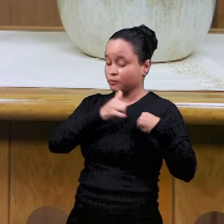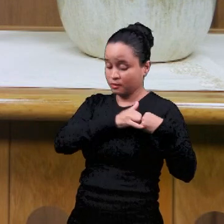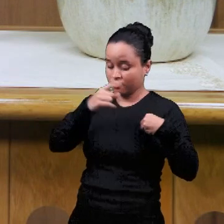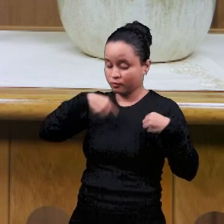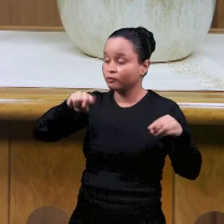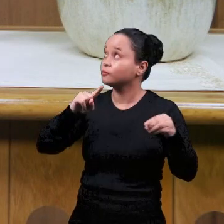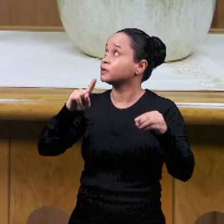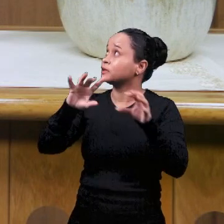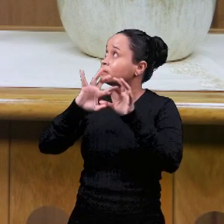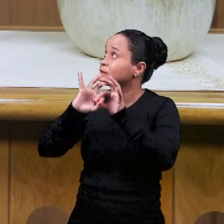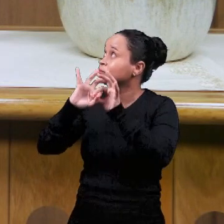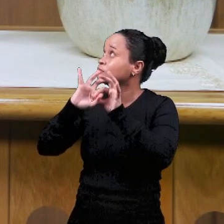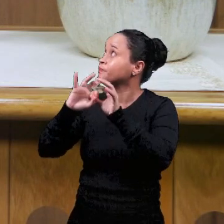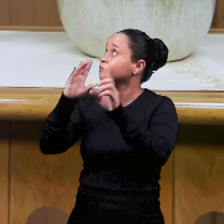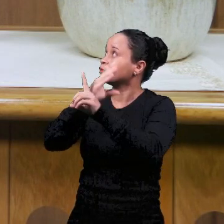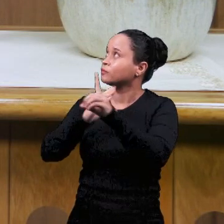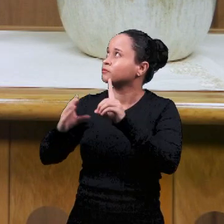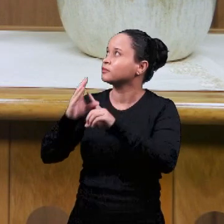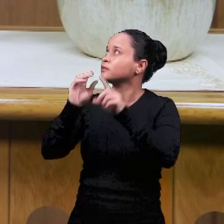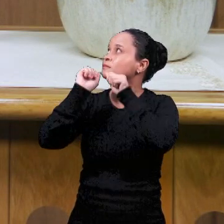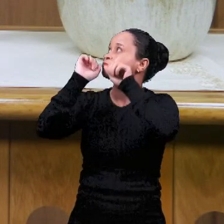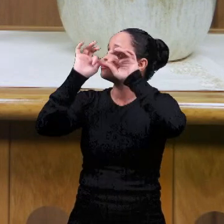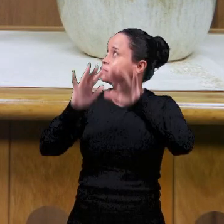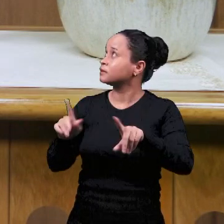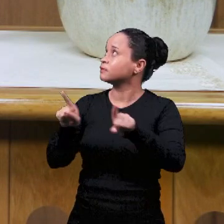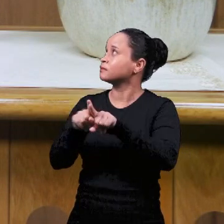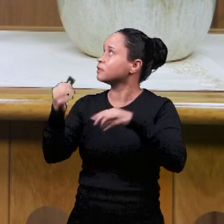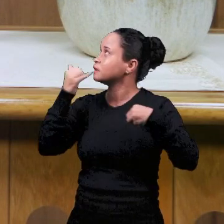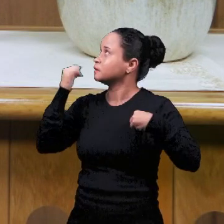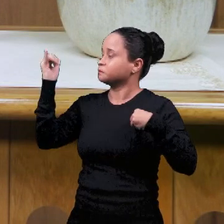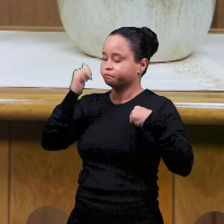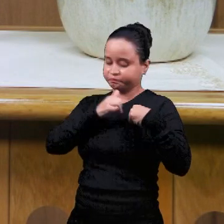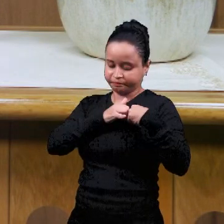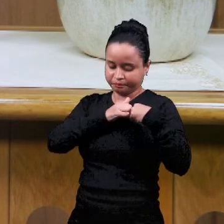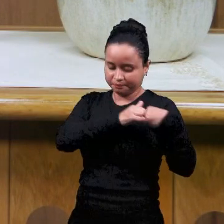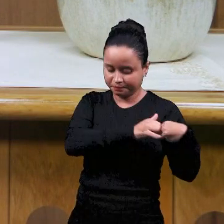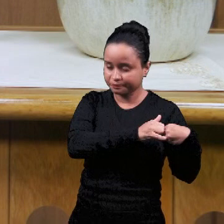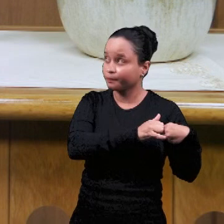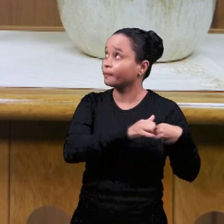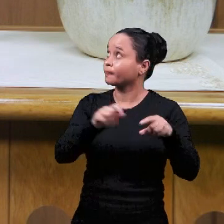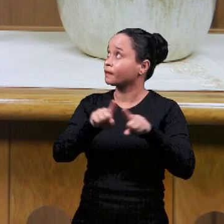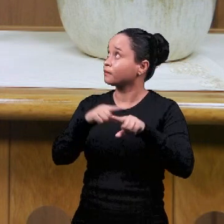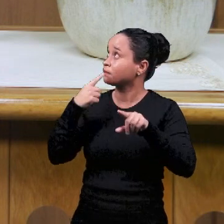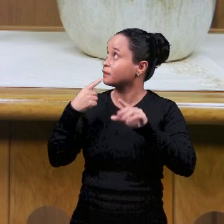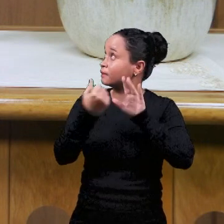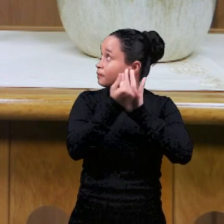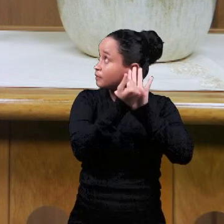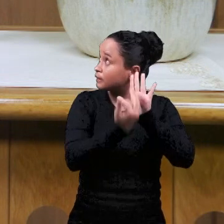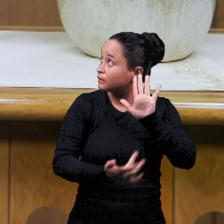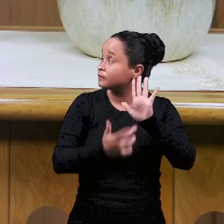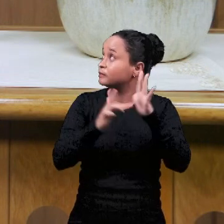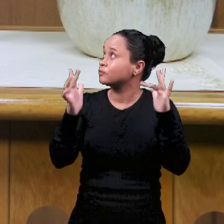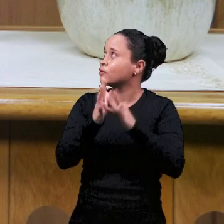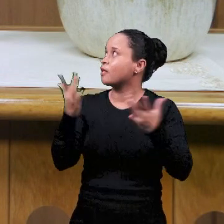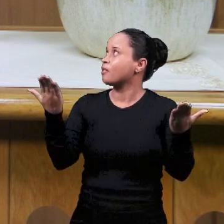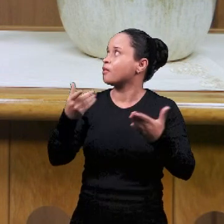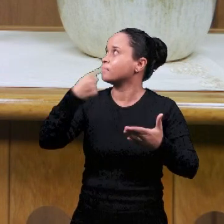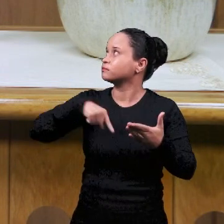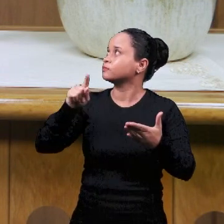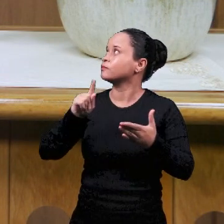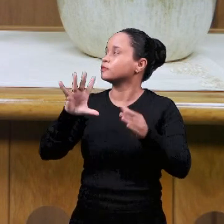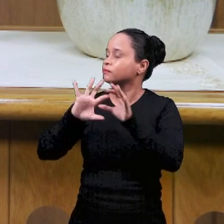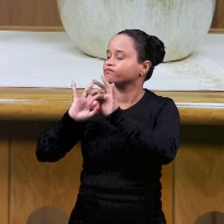Духа, чтобы мы были в состоянии принести те служения и войти в присутствие Твое. Ибо,